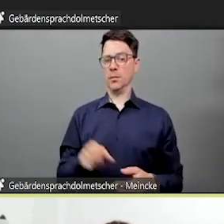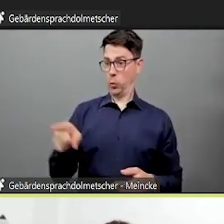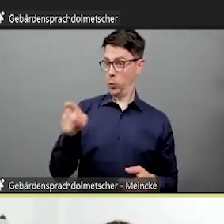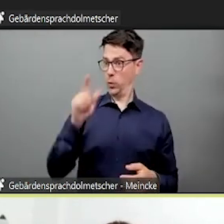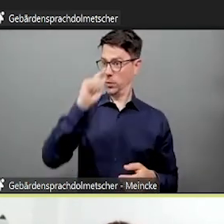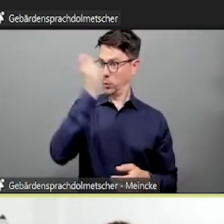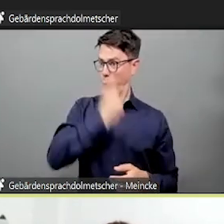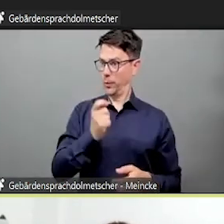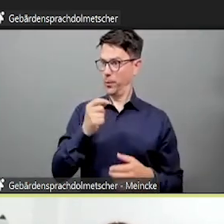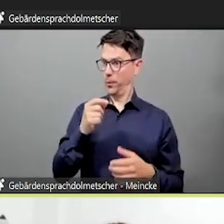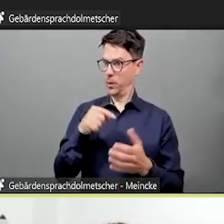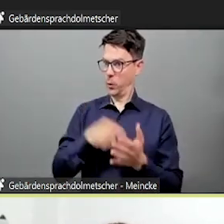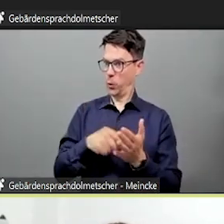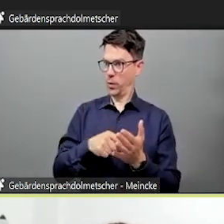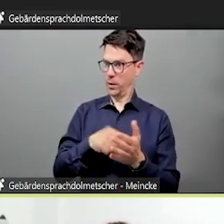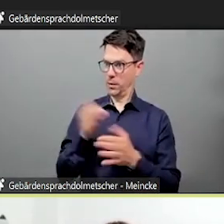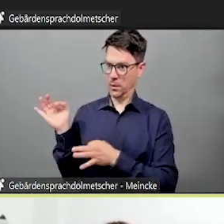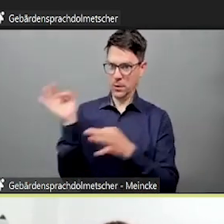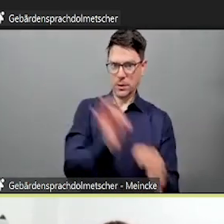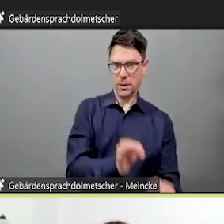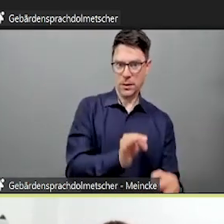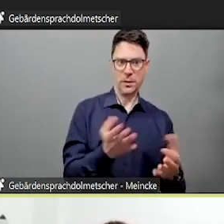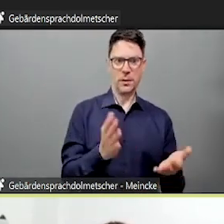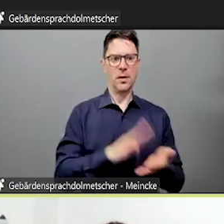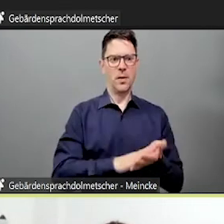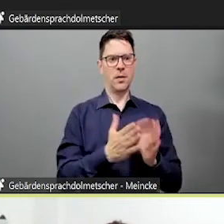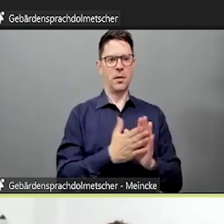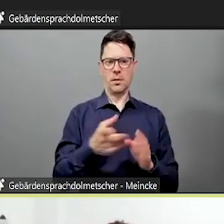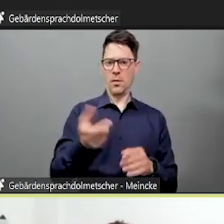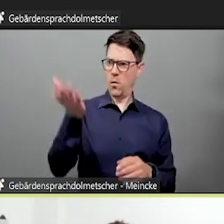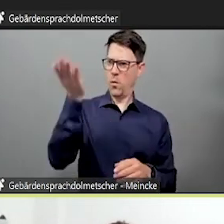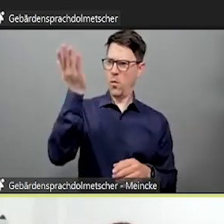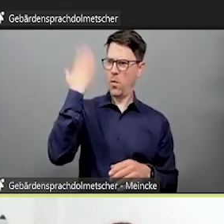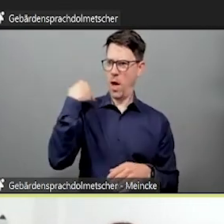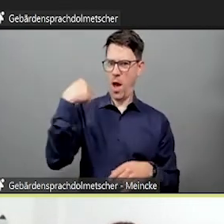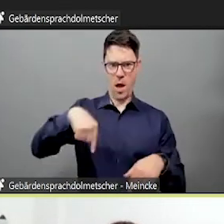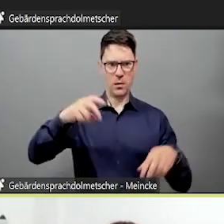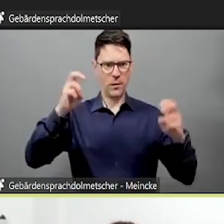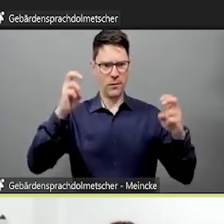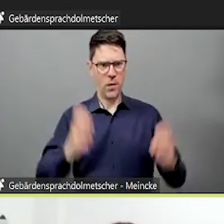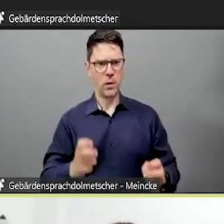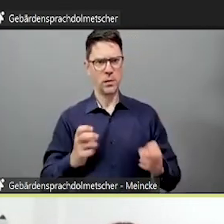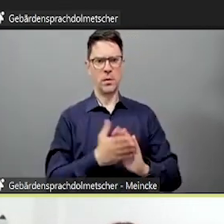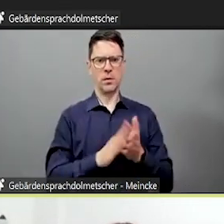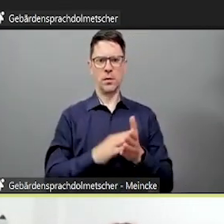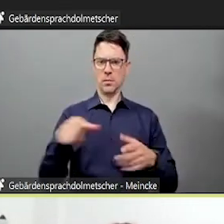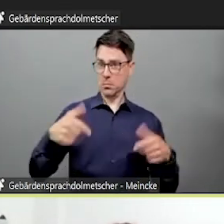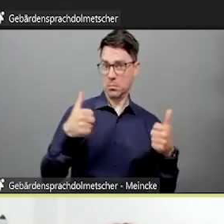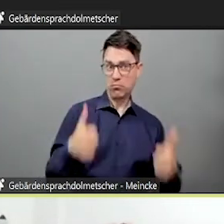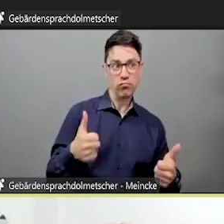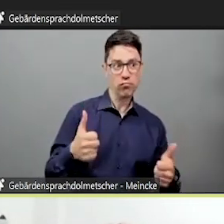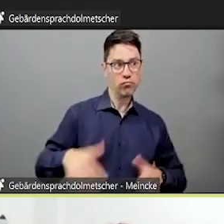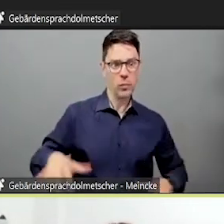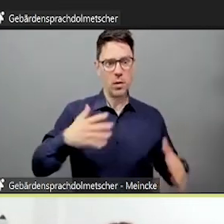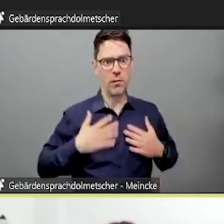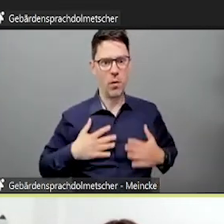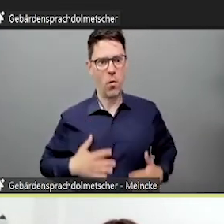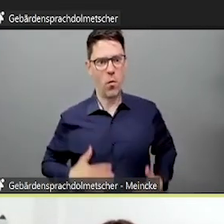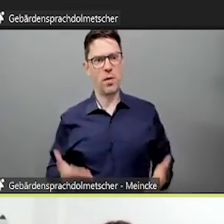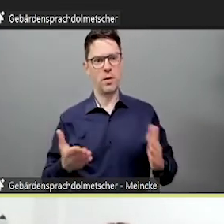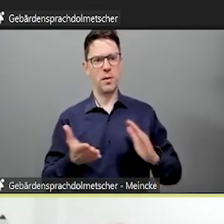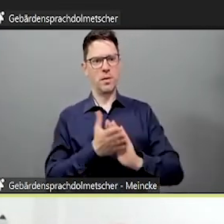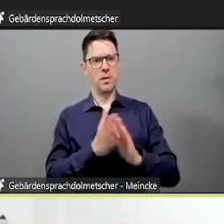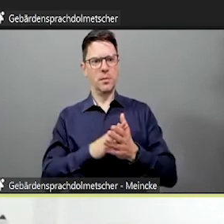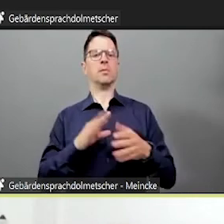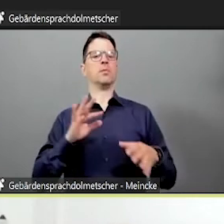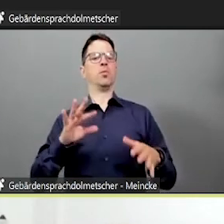Qualitätskriterium, ob sie sich in ihrem Wohnort wohlfühlen ist, ob sie in Jogginghose rausgehen können. Das haben mir ganz viele gesagt,